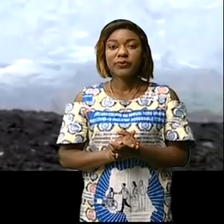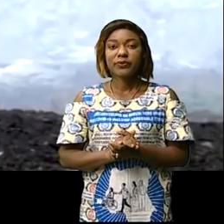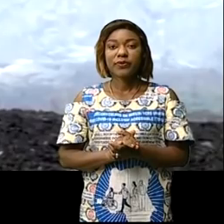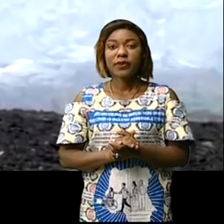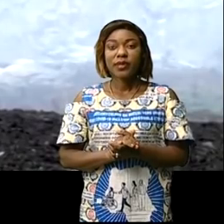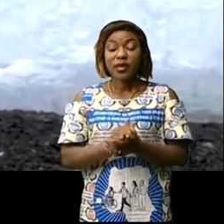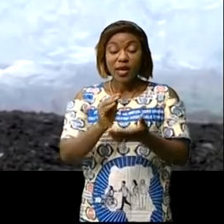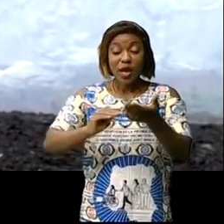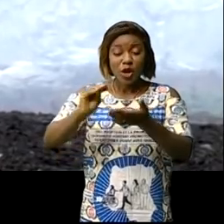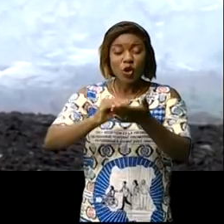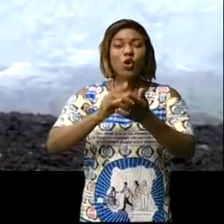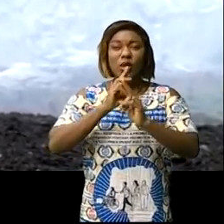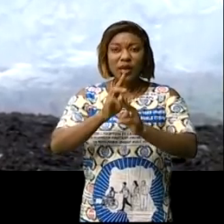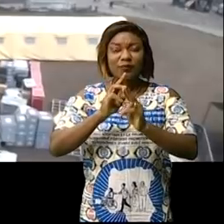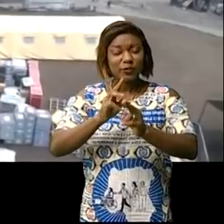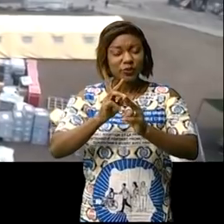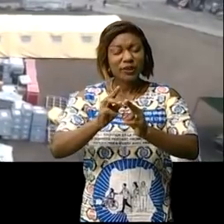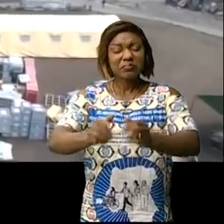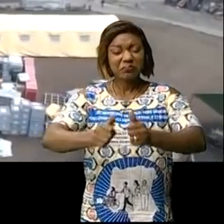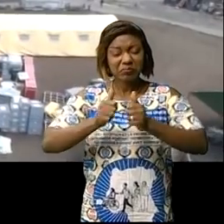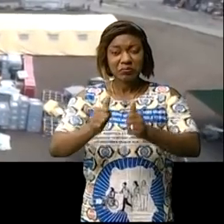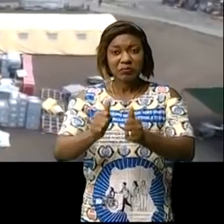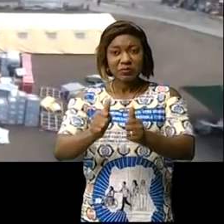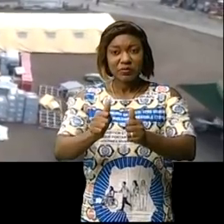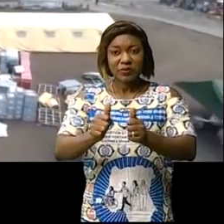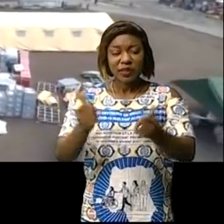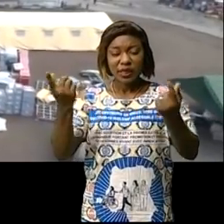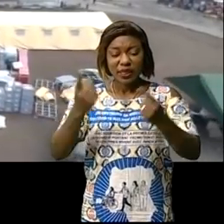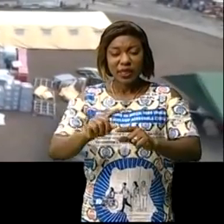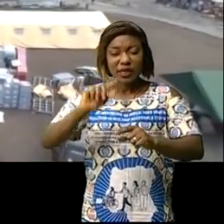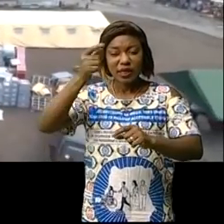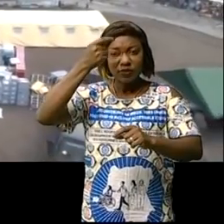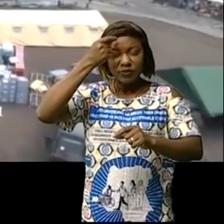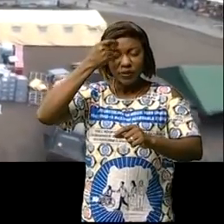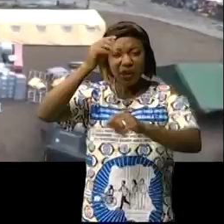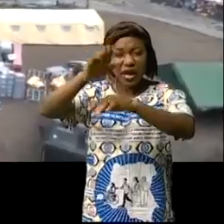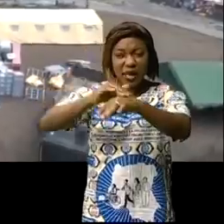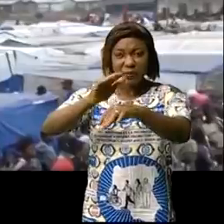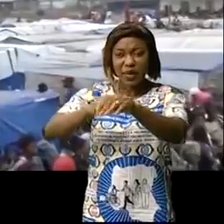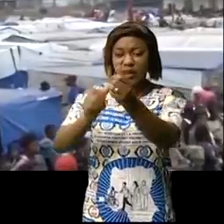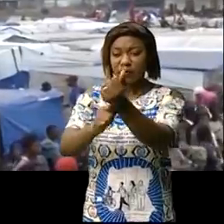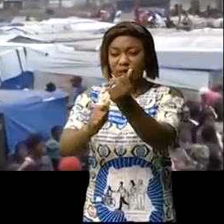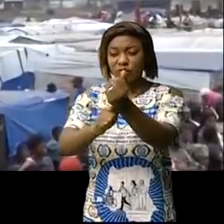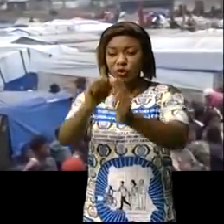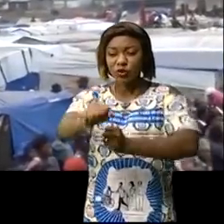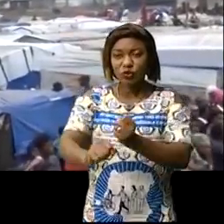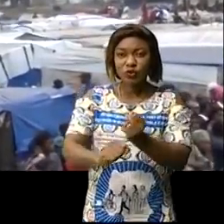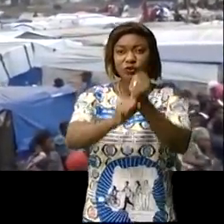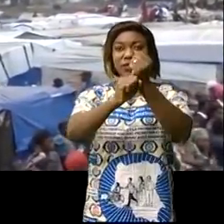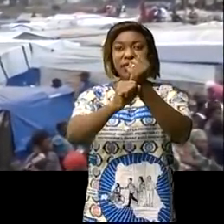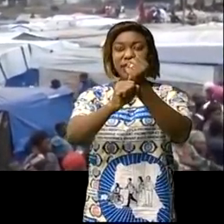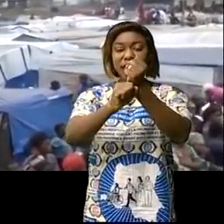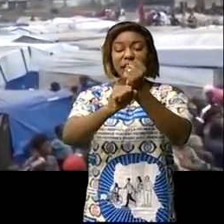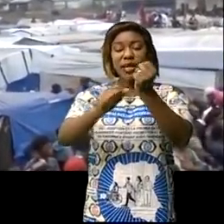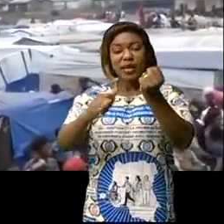Encore une réponse favorable à l'appel à la solidarité lancée par le gouvernement pour soutenir les sinistrés de l'éruption volcanique du mont